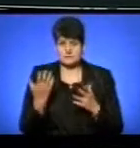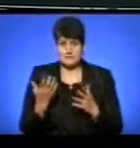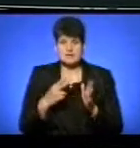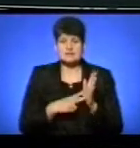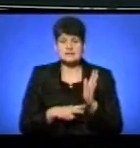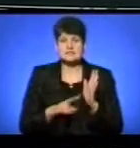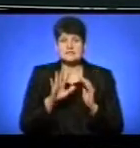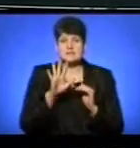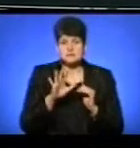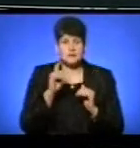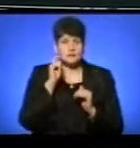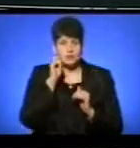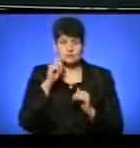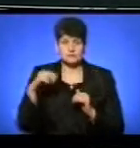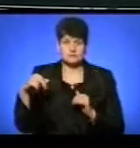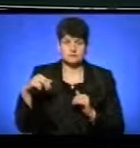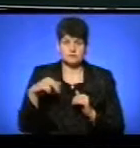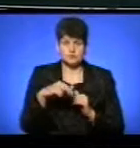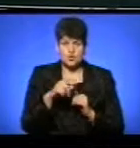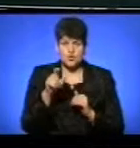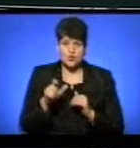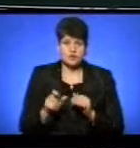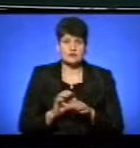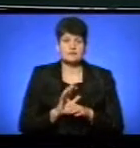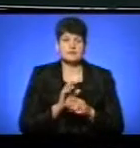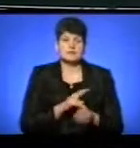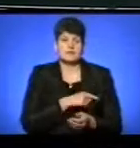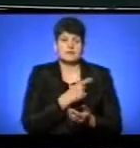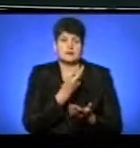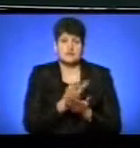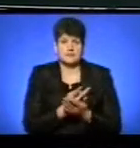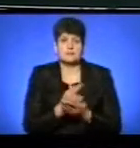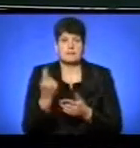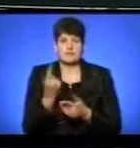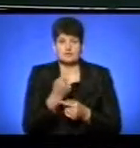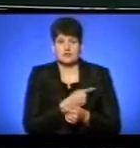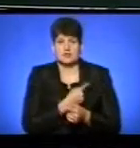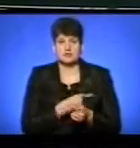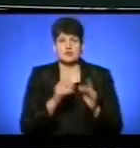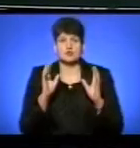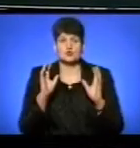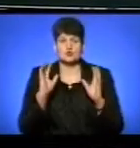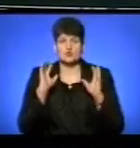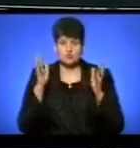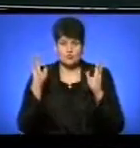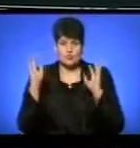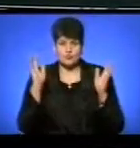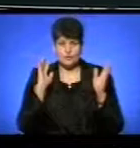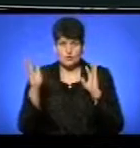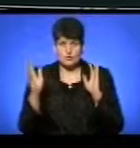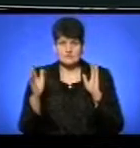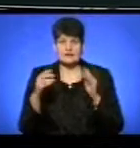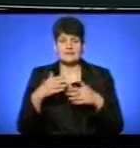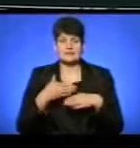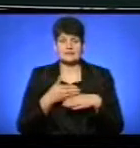75-річного пішохода госпіталізували до першої міської лікарні із черепно-мозковою травмою, струсом головного мозку, травмою